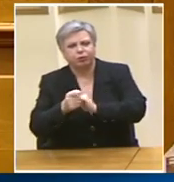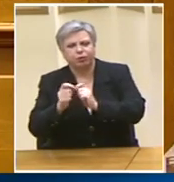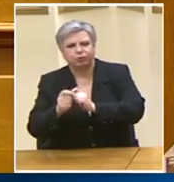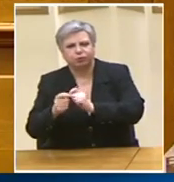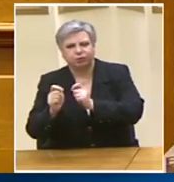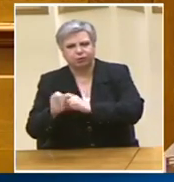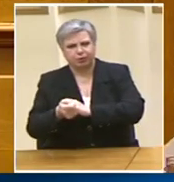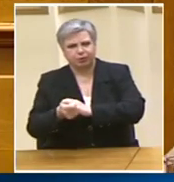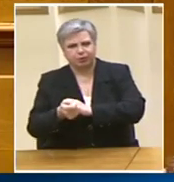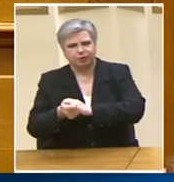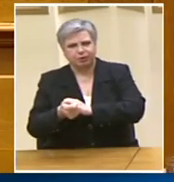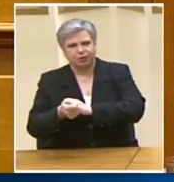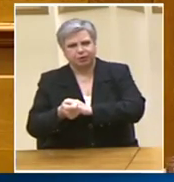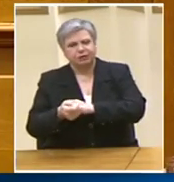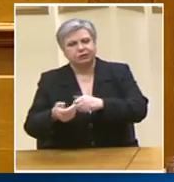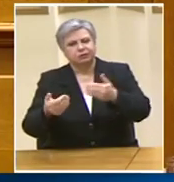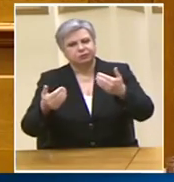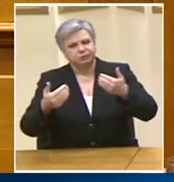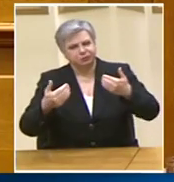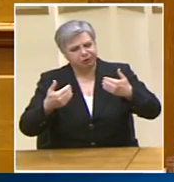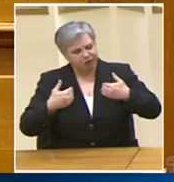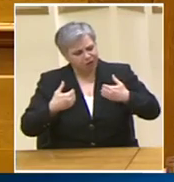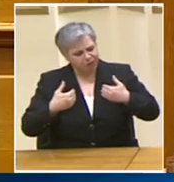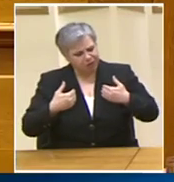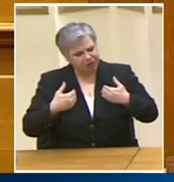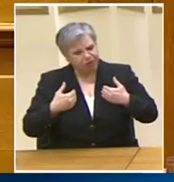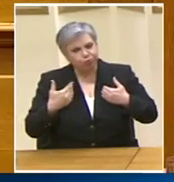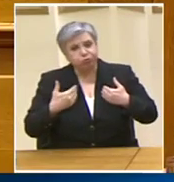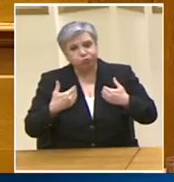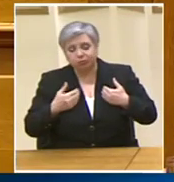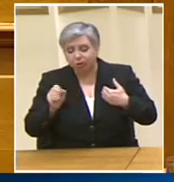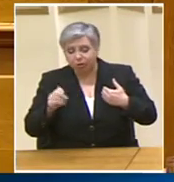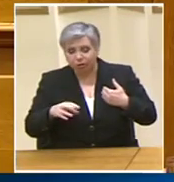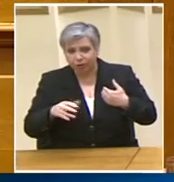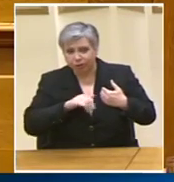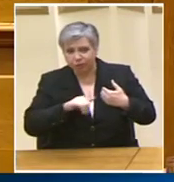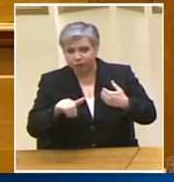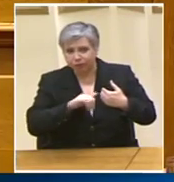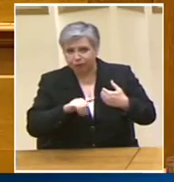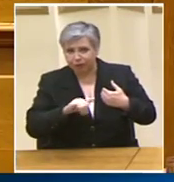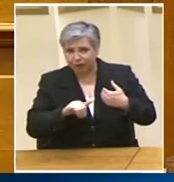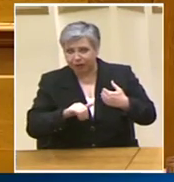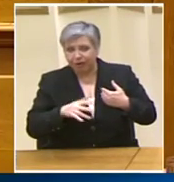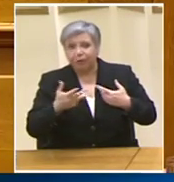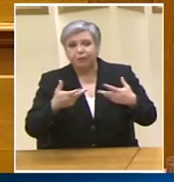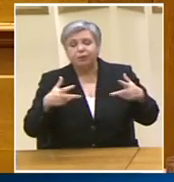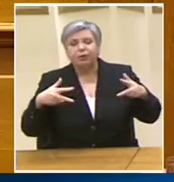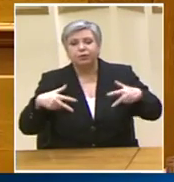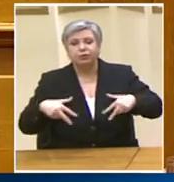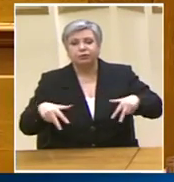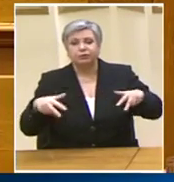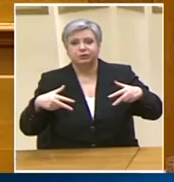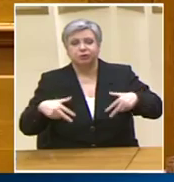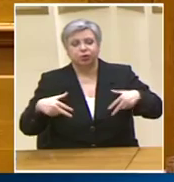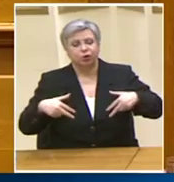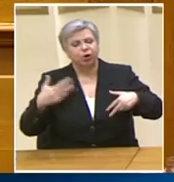εμείς φταίγαμε που δεν προχωρούσαν χατήρια ναι αλλά η επένδυση προχώρησε χάρη σε μας εκεί